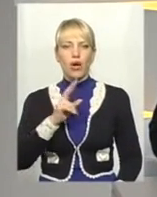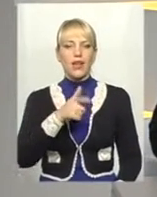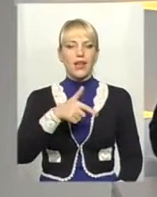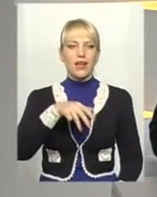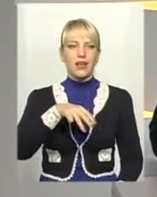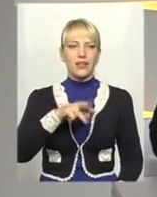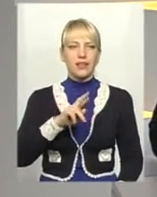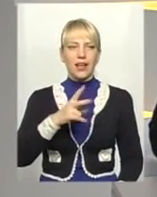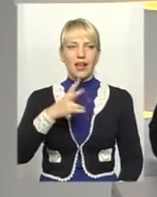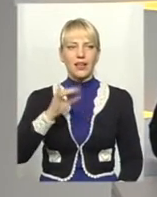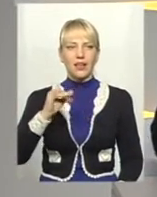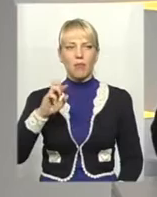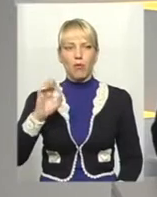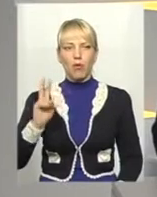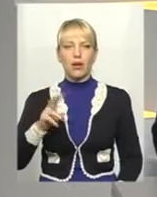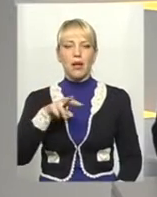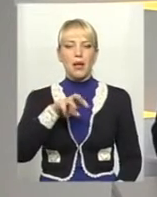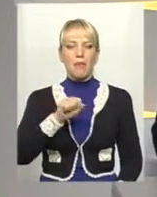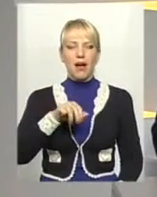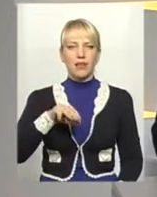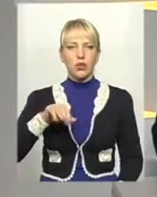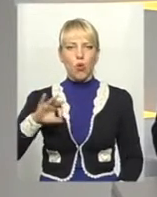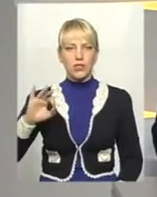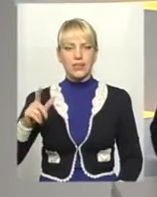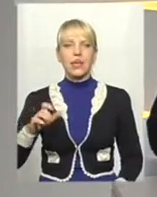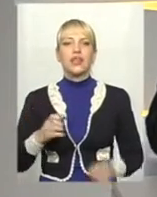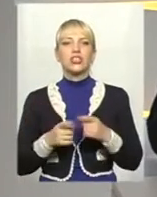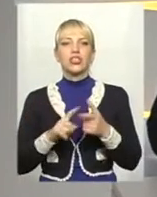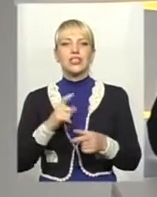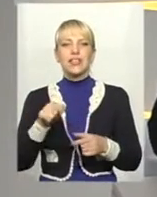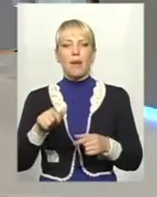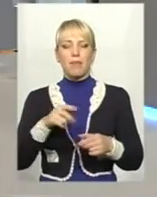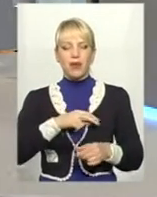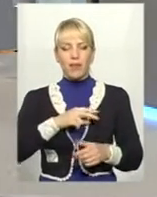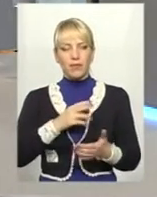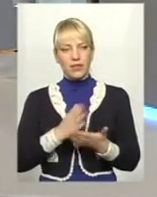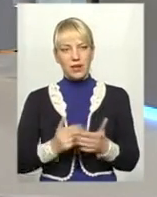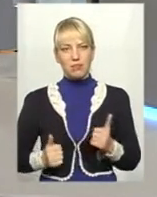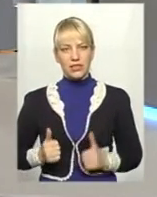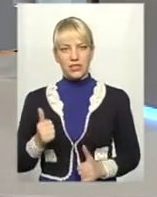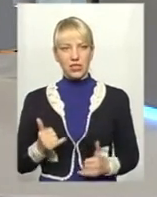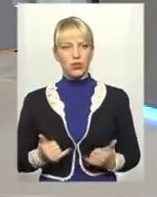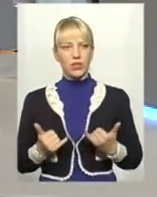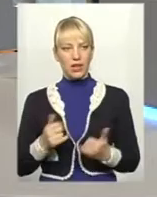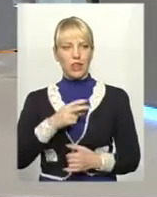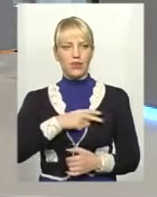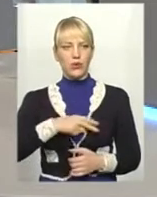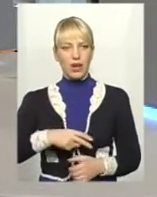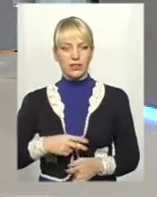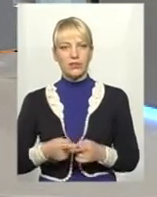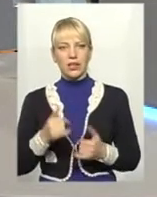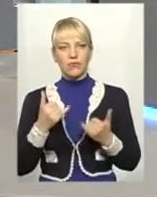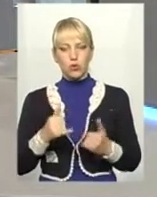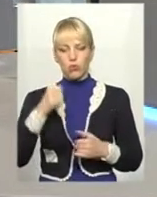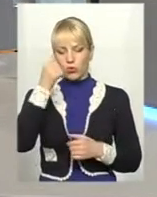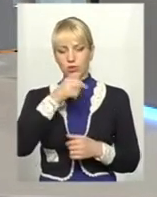Капранови, Марія Матіос. На вашу думку, чи є ця премія престижною для лауреатів? До речі, в цьому році